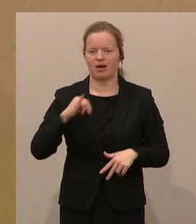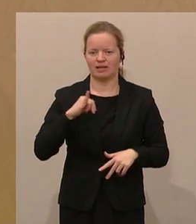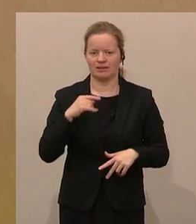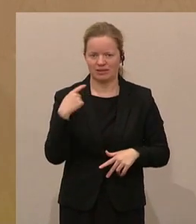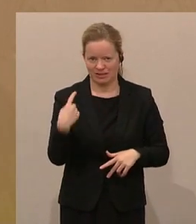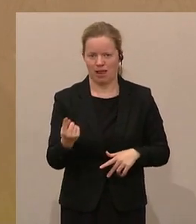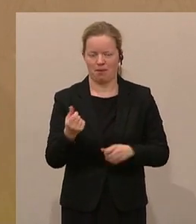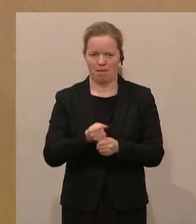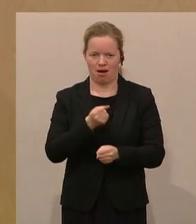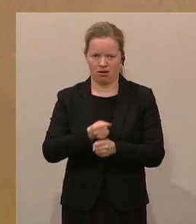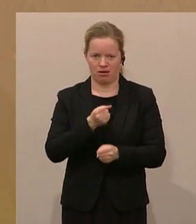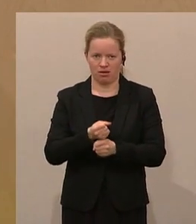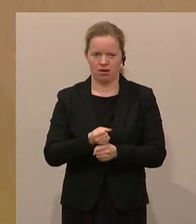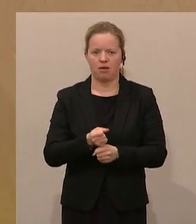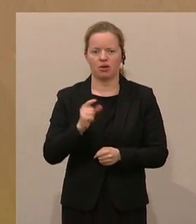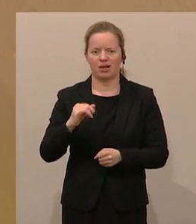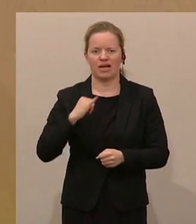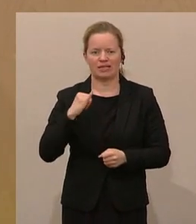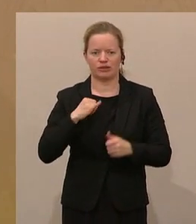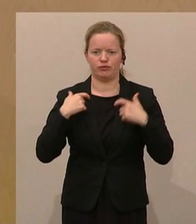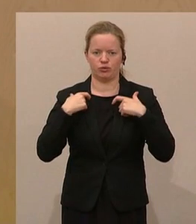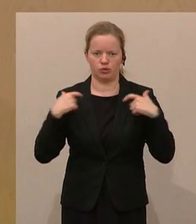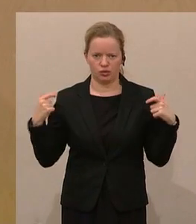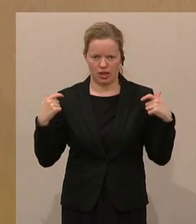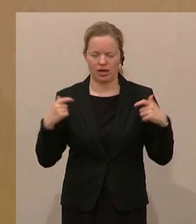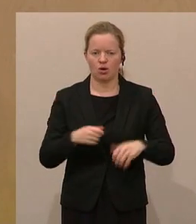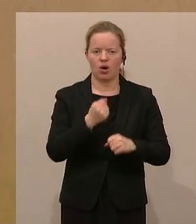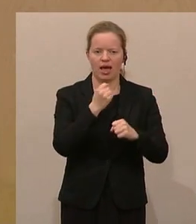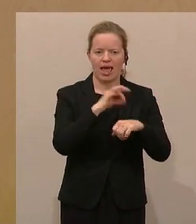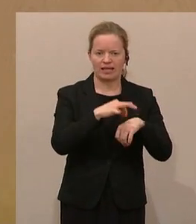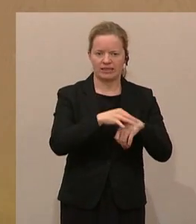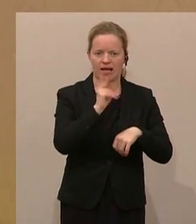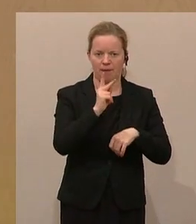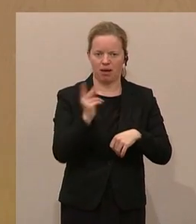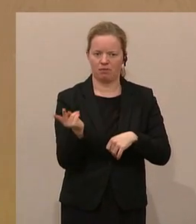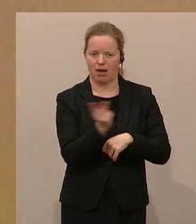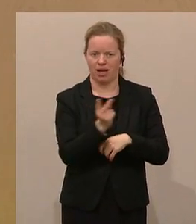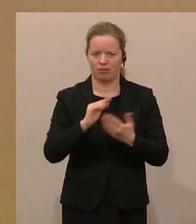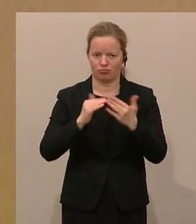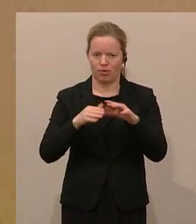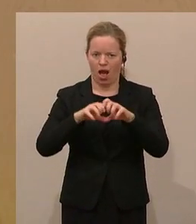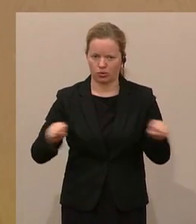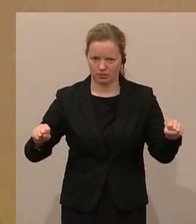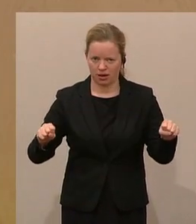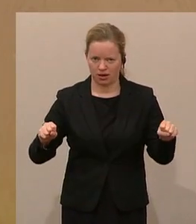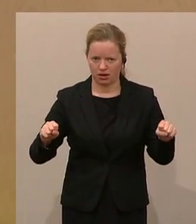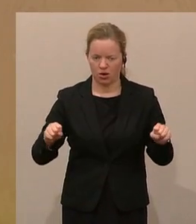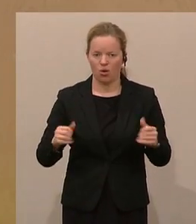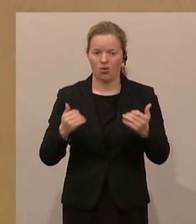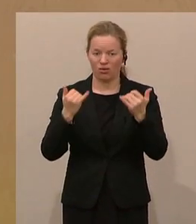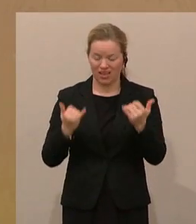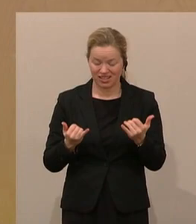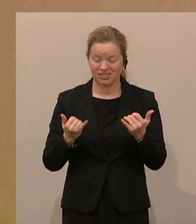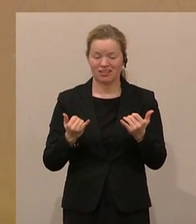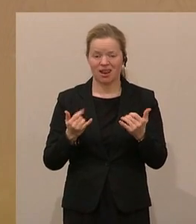übergeben. Also die Kassenfunktionäre dealen sich das mit der Ärztekammer aus. Und da findet jetzt ein Geschäft zu